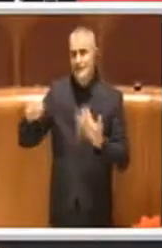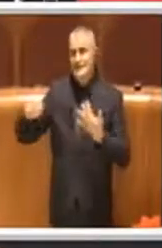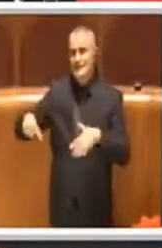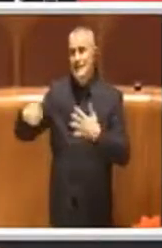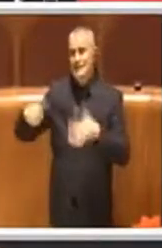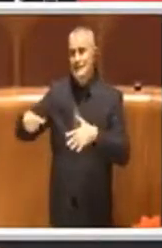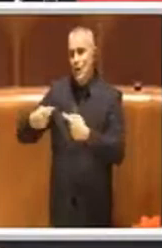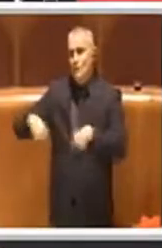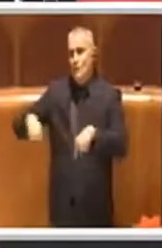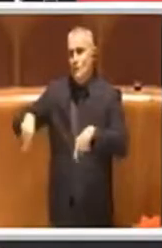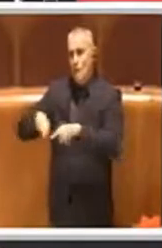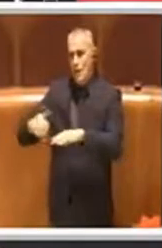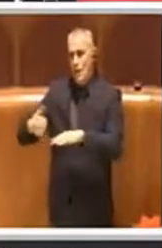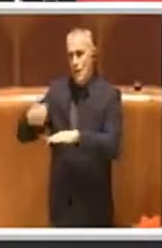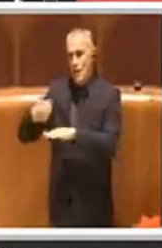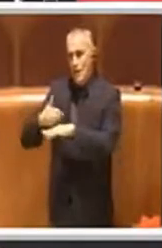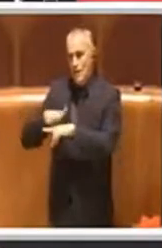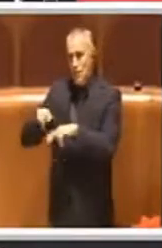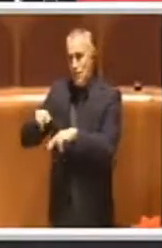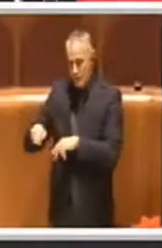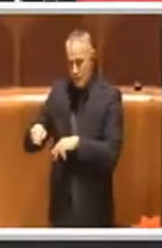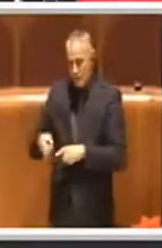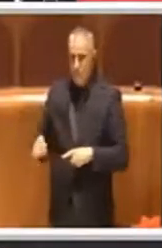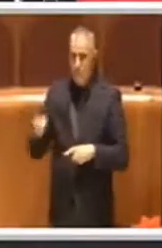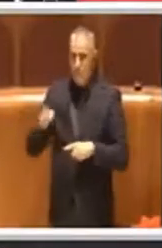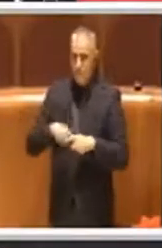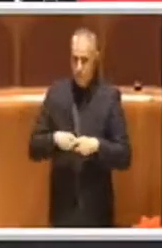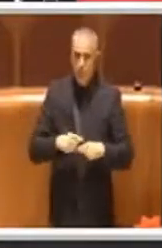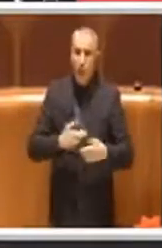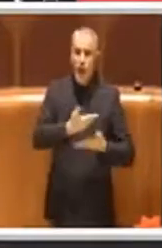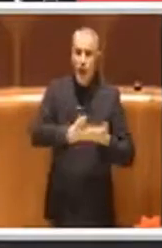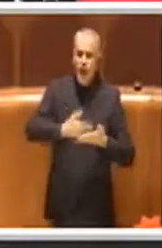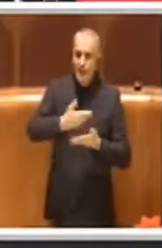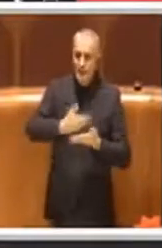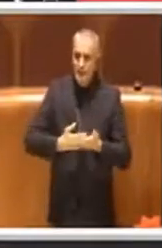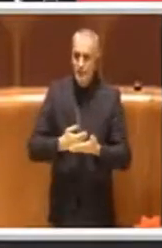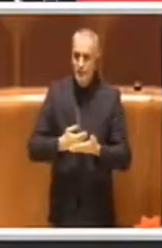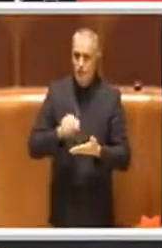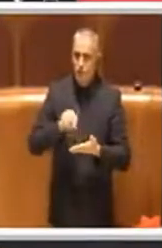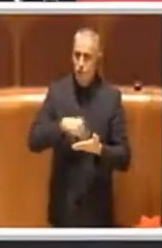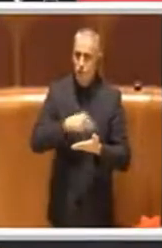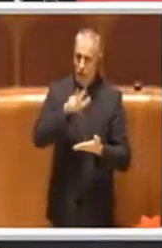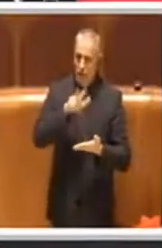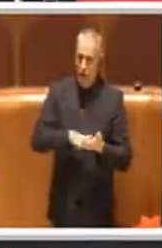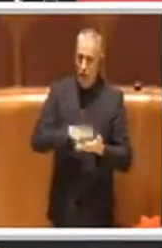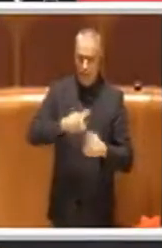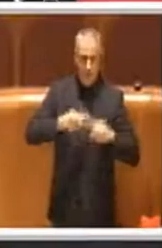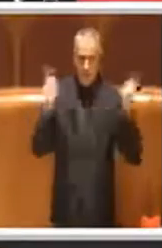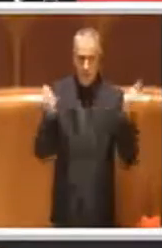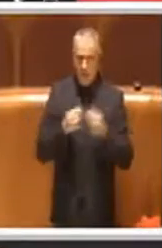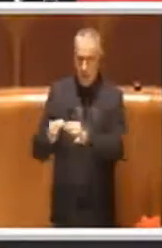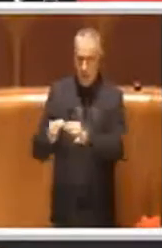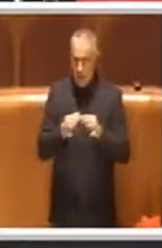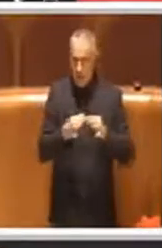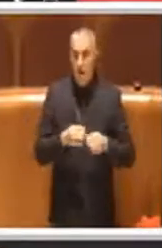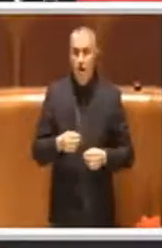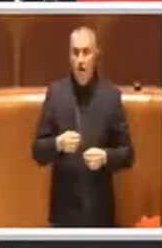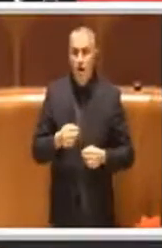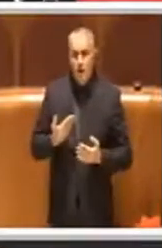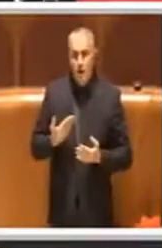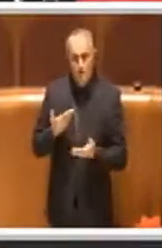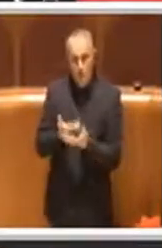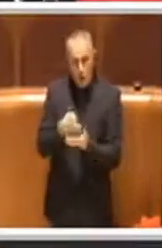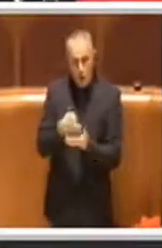Capitorina e degli atti votati all'unanimità, con questa mozione vogliamo entrare